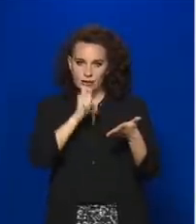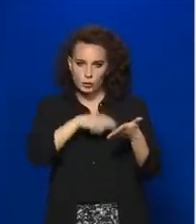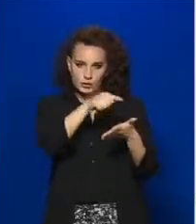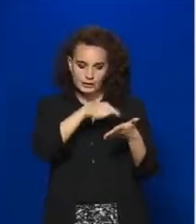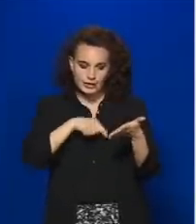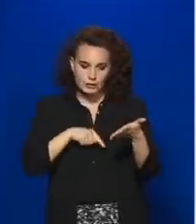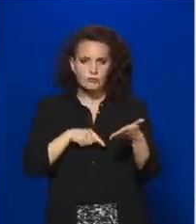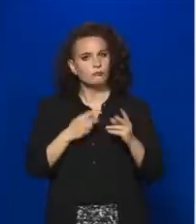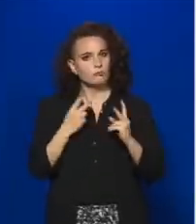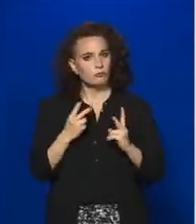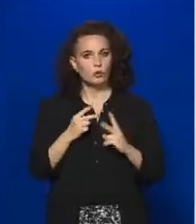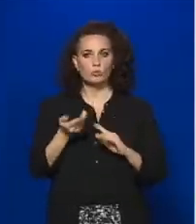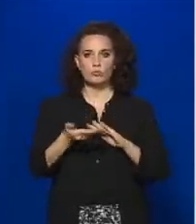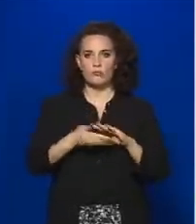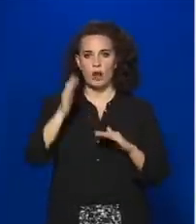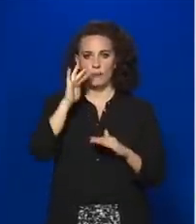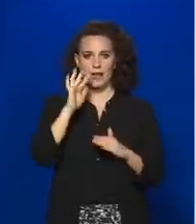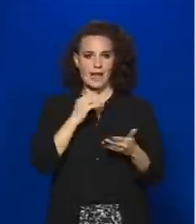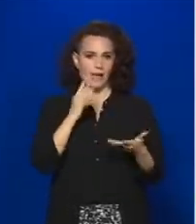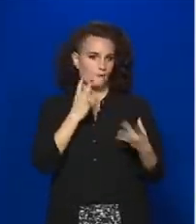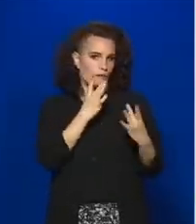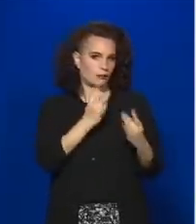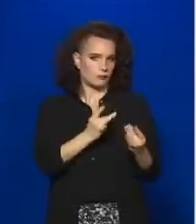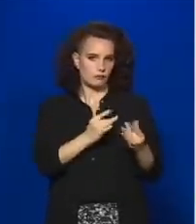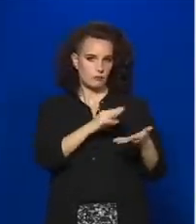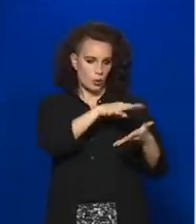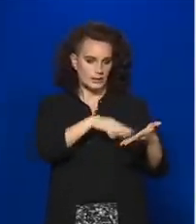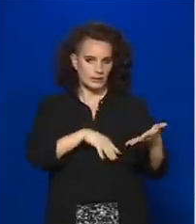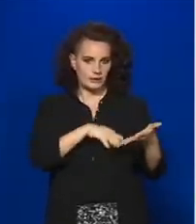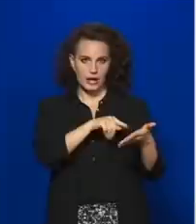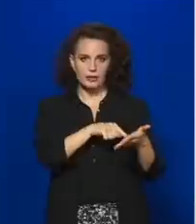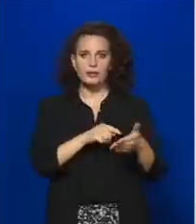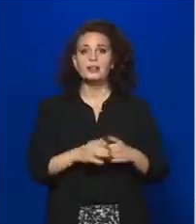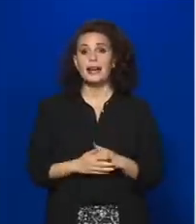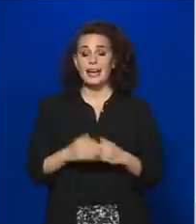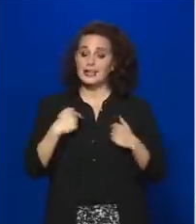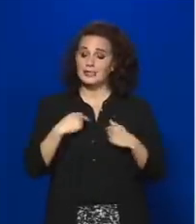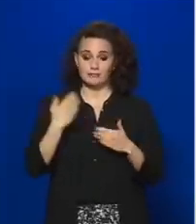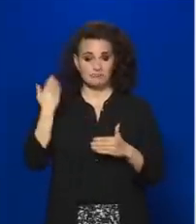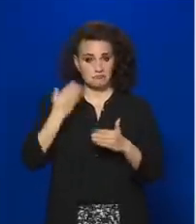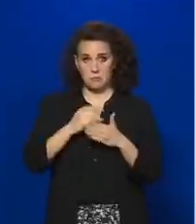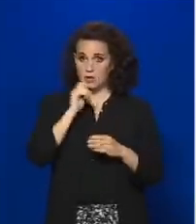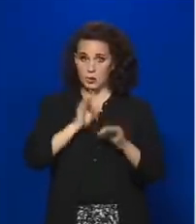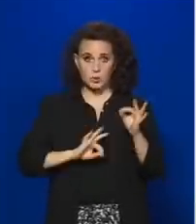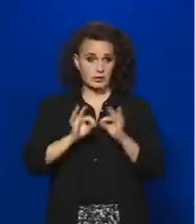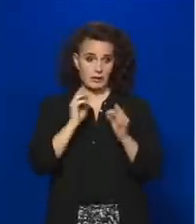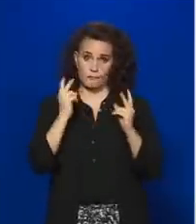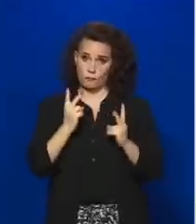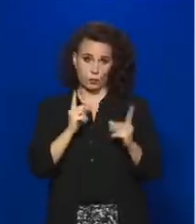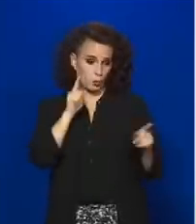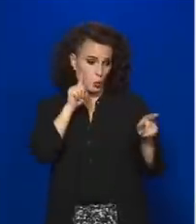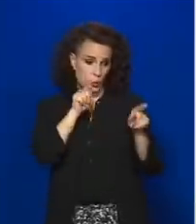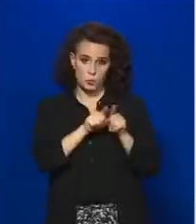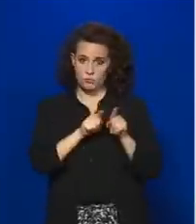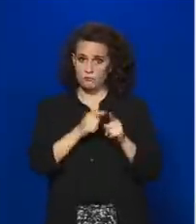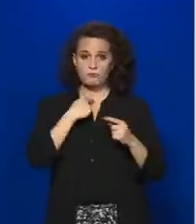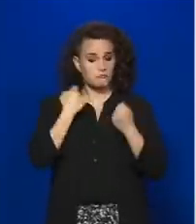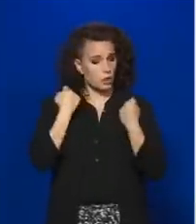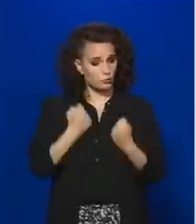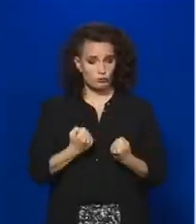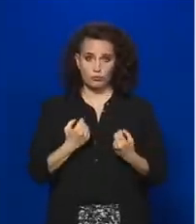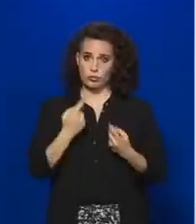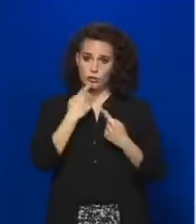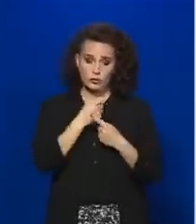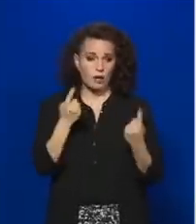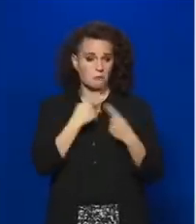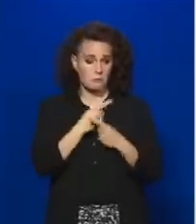fontos alapelveket rögzített. Ezeket az alapelveket Magyarország eddig is fontosnak tartotta, és eddig is mindig hangsúlyozta. Nem